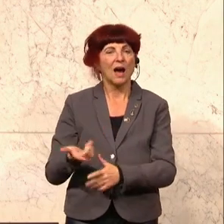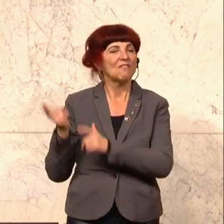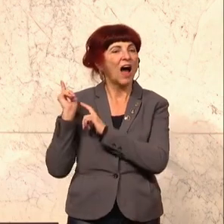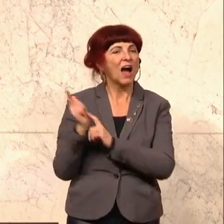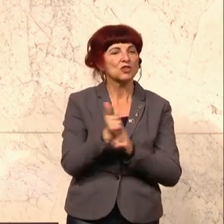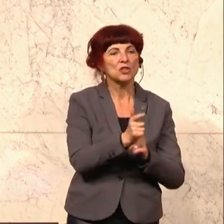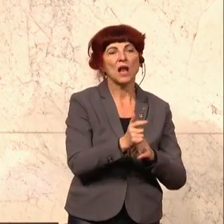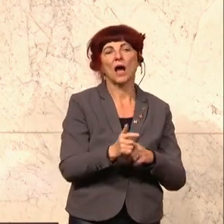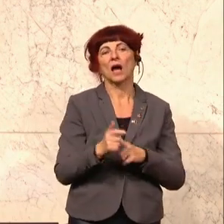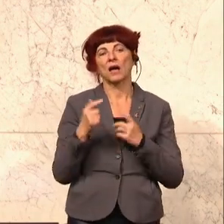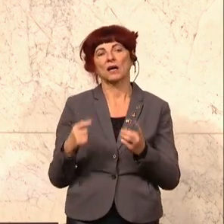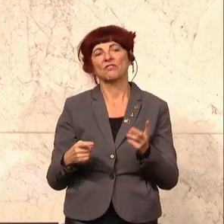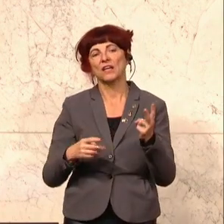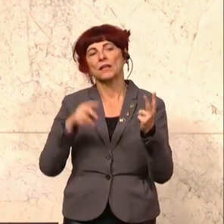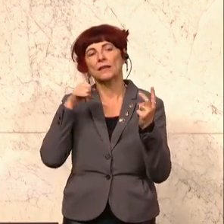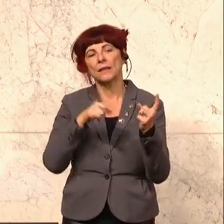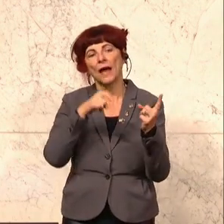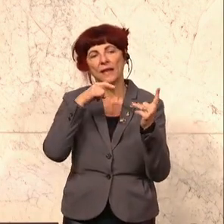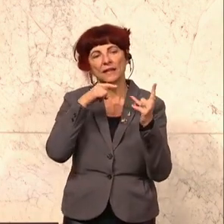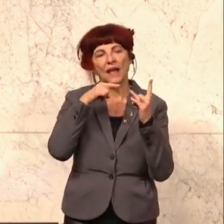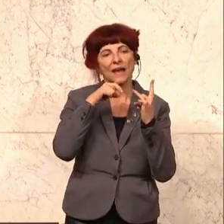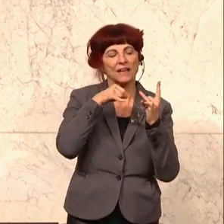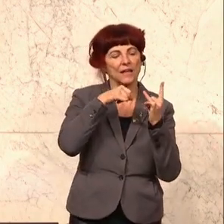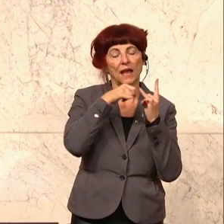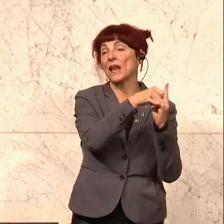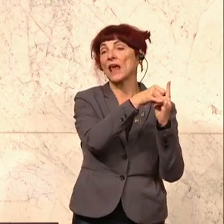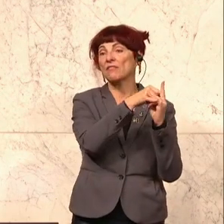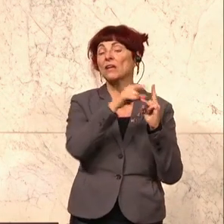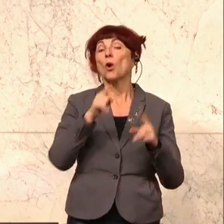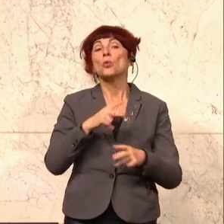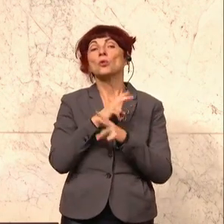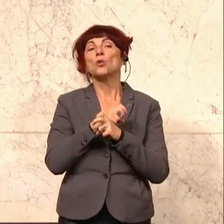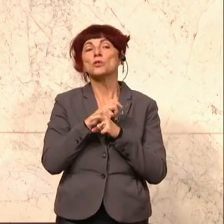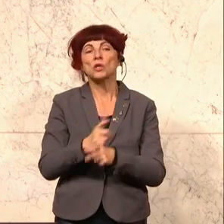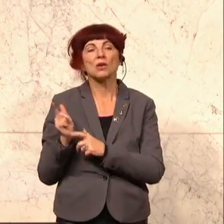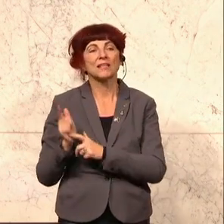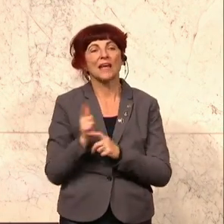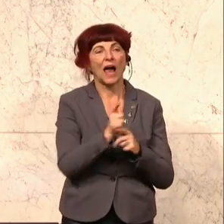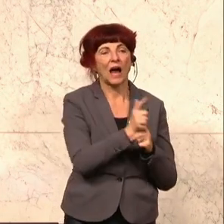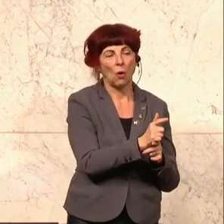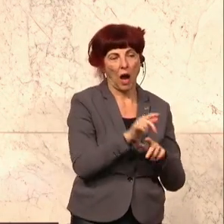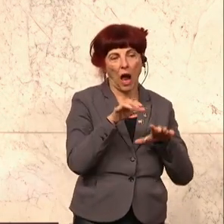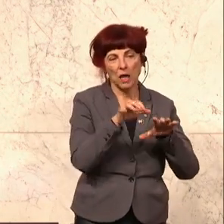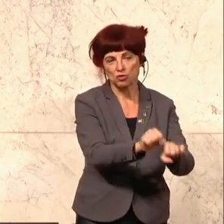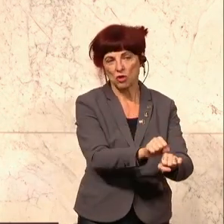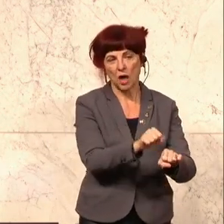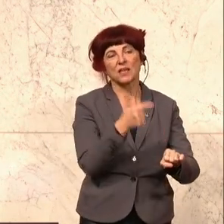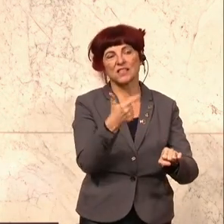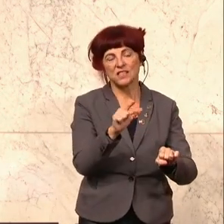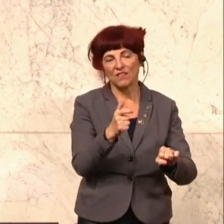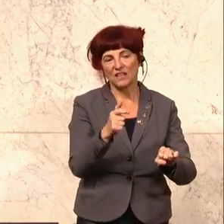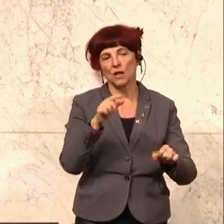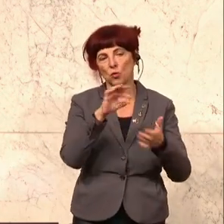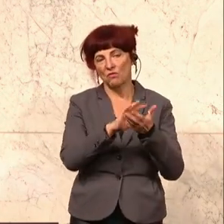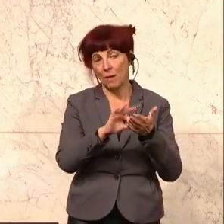-11. Das hat sich herausgestellt in der Aufarbeitung des österreichischen Terroranschlags vom 2. November. Und das beginnt sich